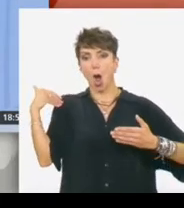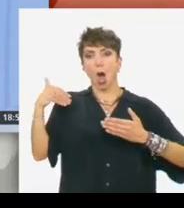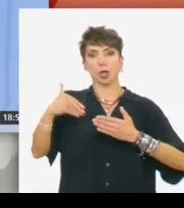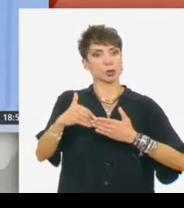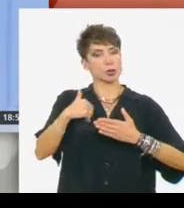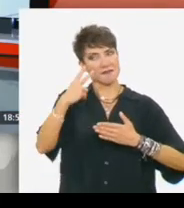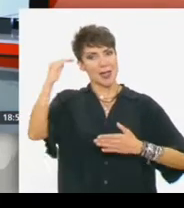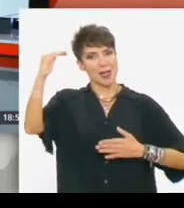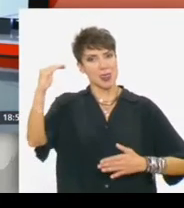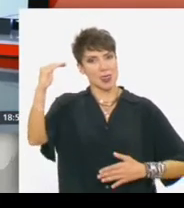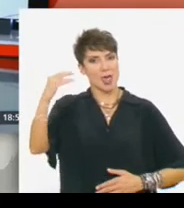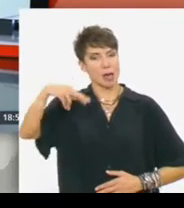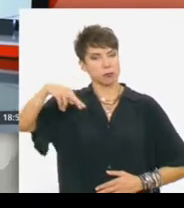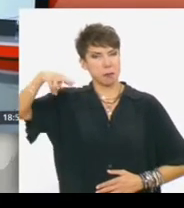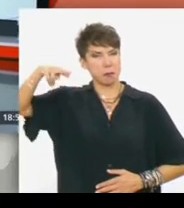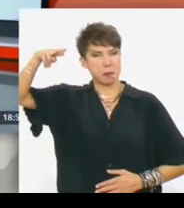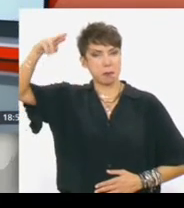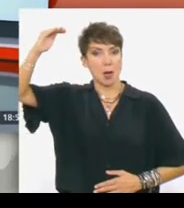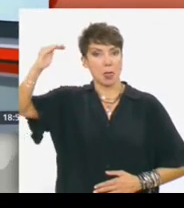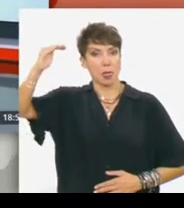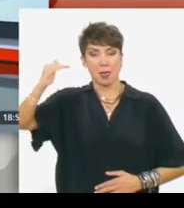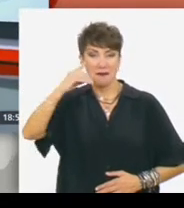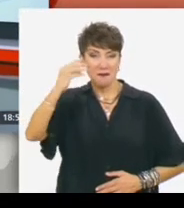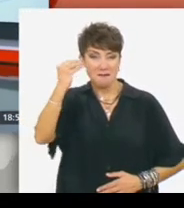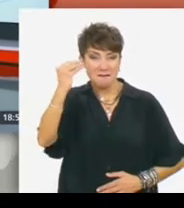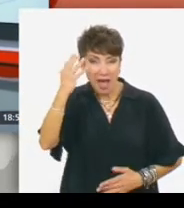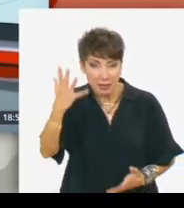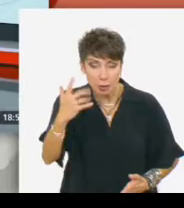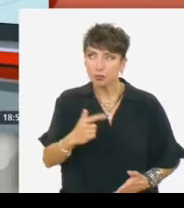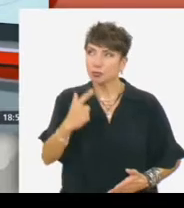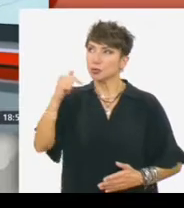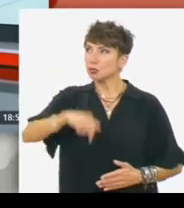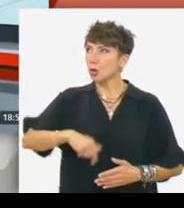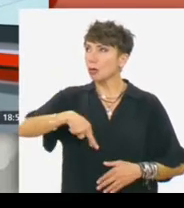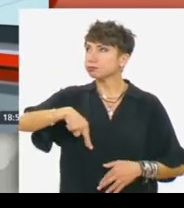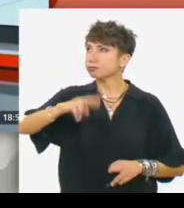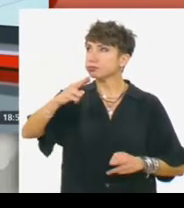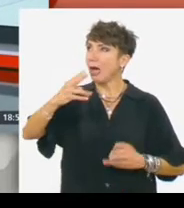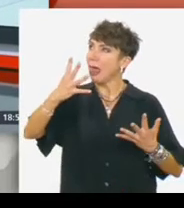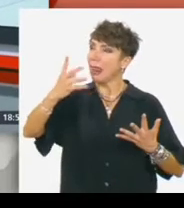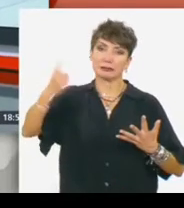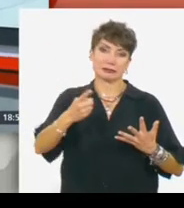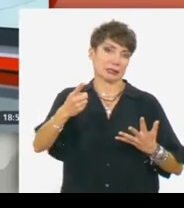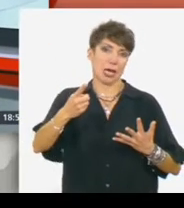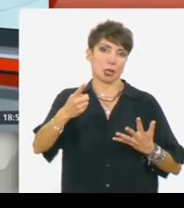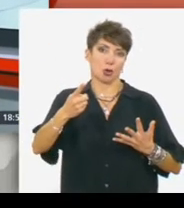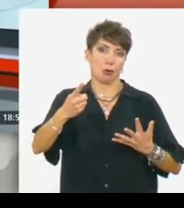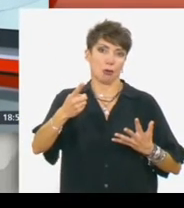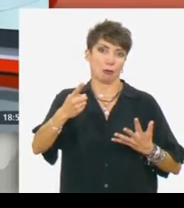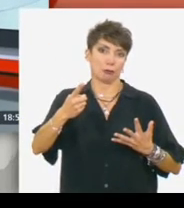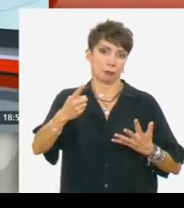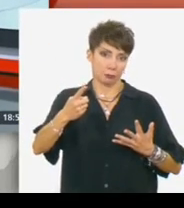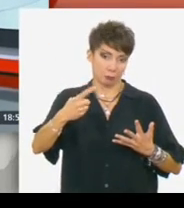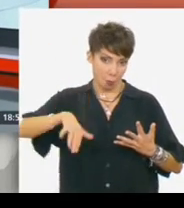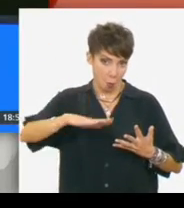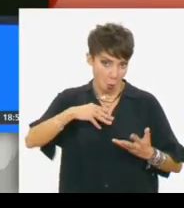θα πάω στο Σταύρο Μανεβασιώτη και ποιος το περίμενε Σταύρο ότι θα ήμασταν χαρούμενοι και ευτυχισμένοι που ο πληθωρισμός έφτασε στο 9%. Εντάξει, η καρδιά και η τσέπη